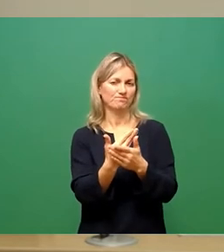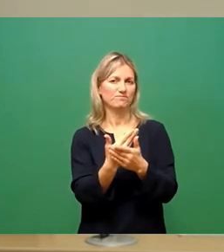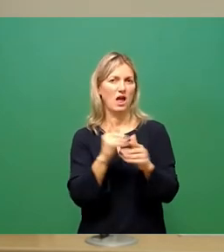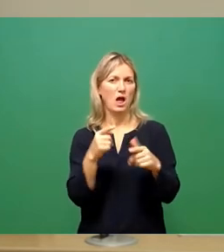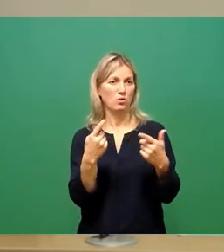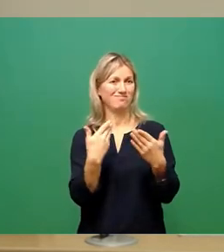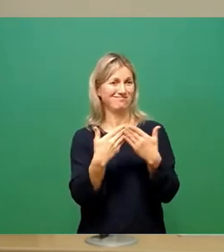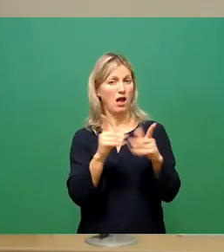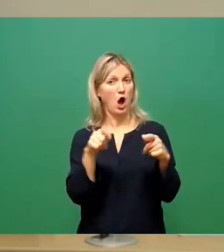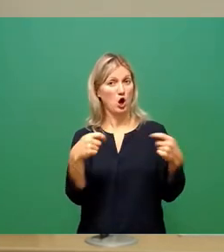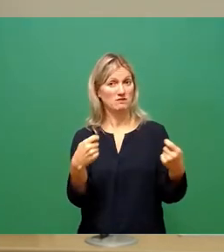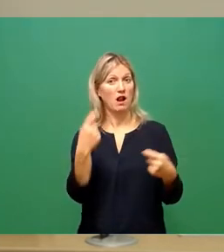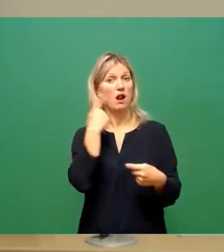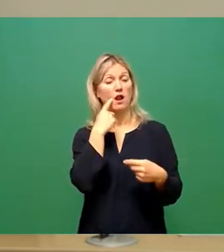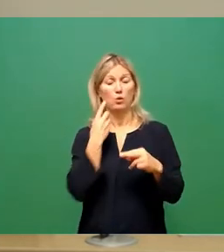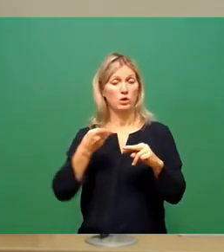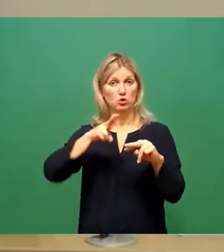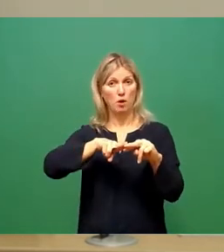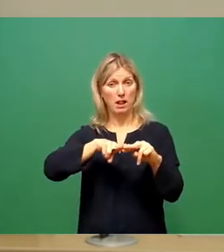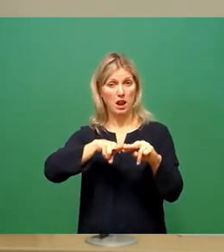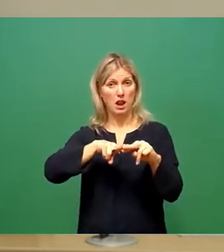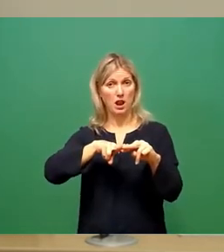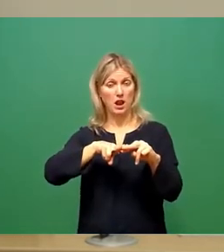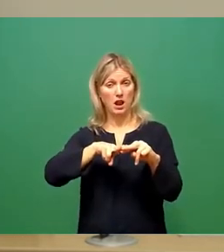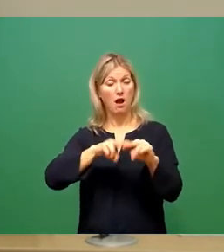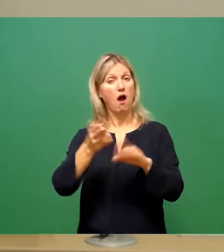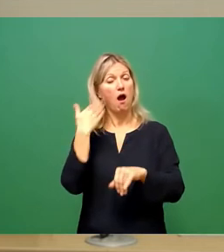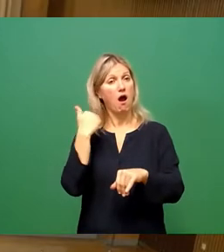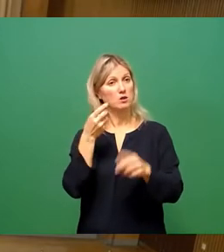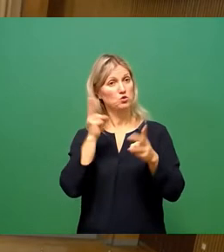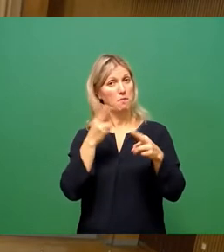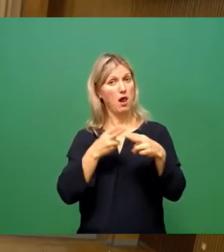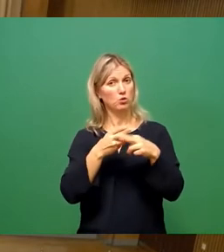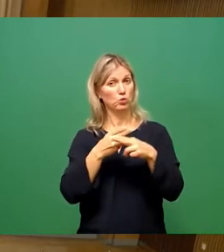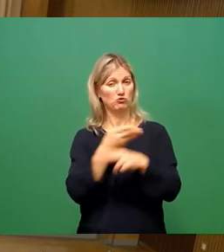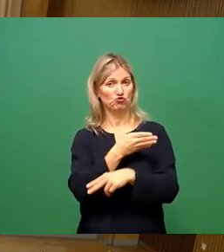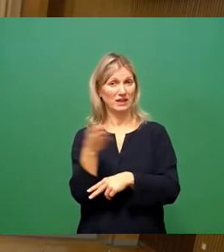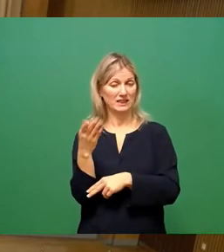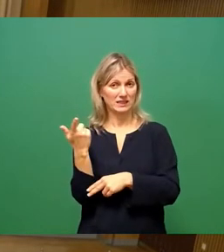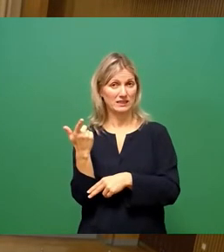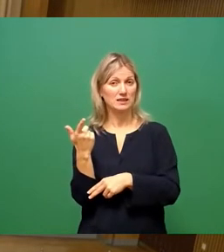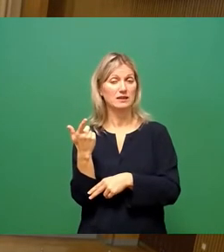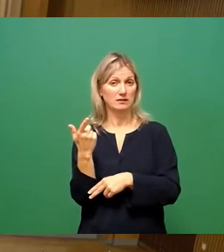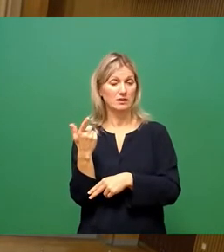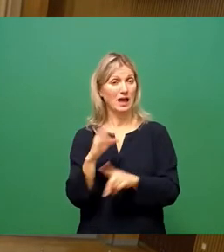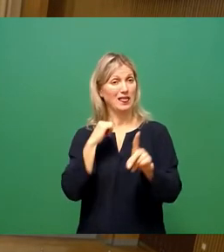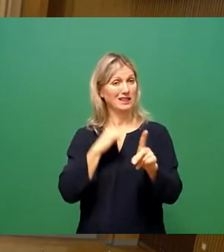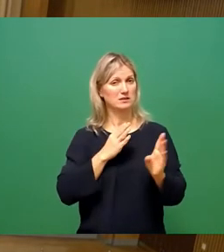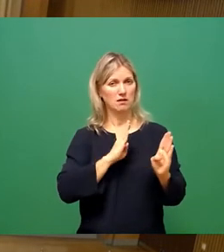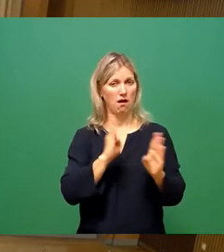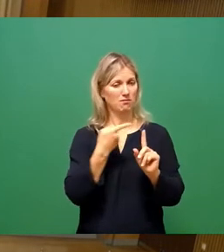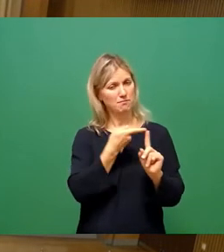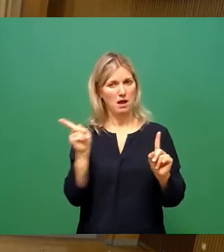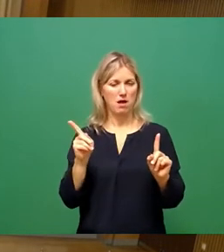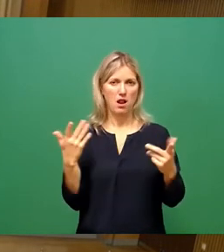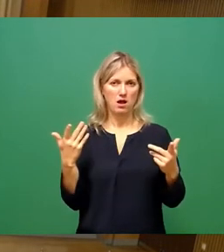sind derzeit sogar doppelt so hoch wie im statistischen Mittel und dies über alle Dienstarten. Unsere Ausfallkonzepte